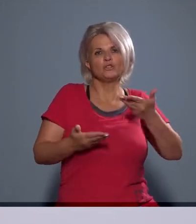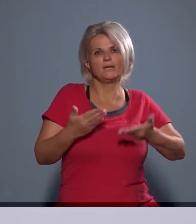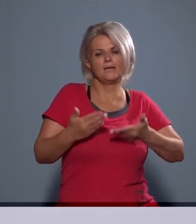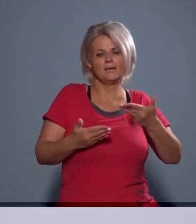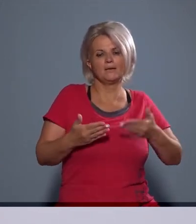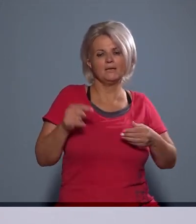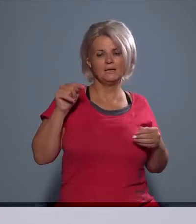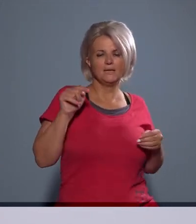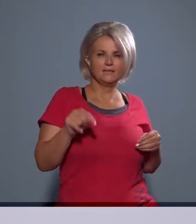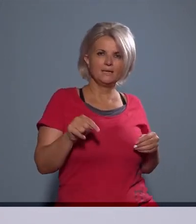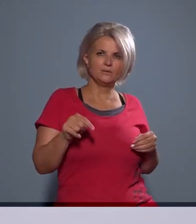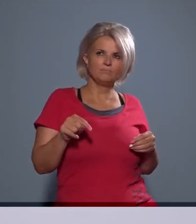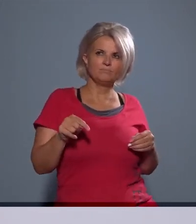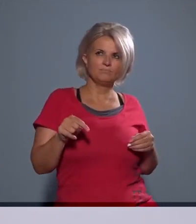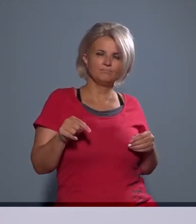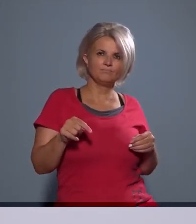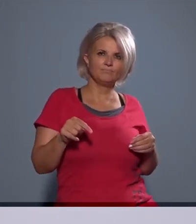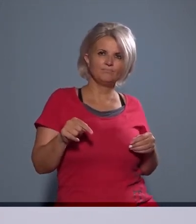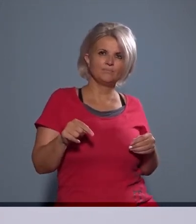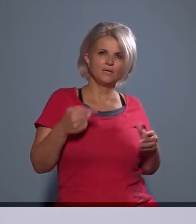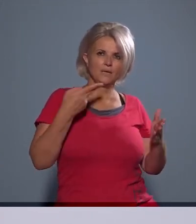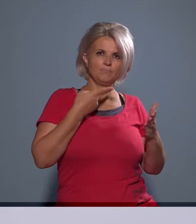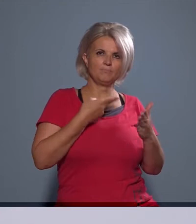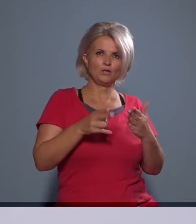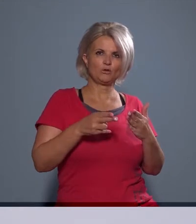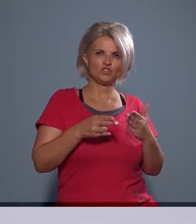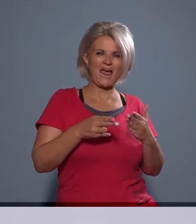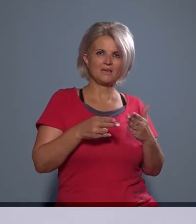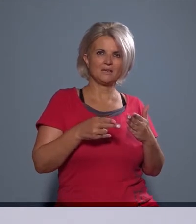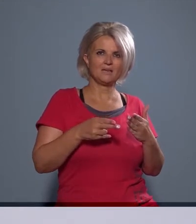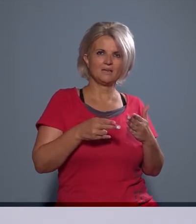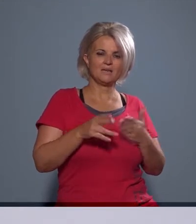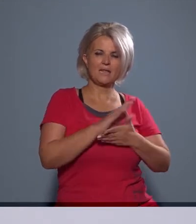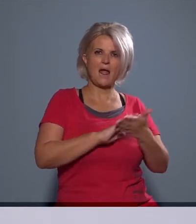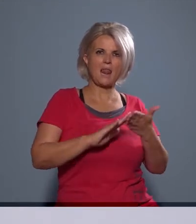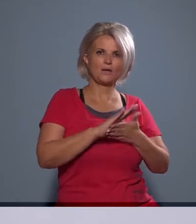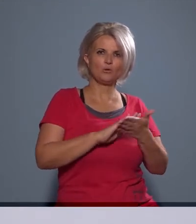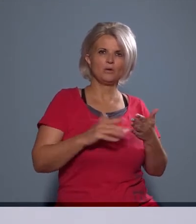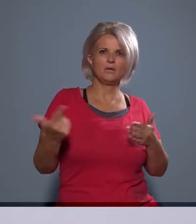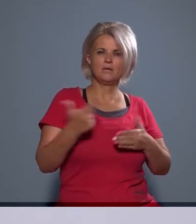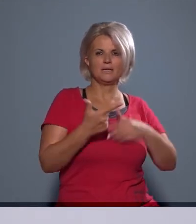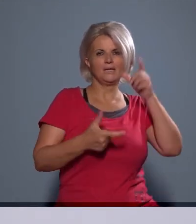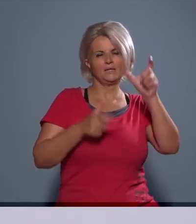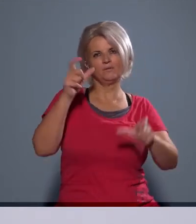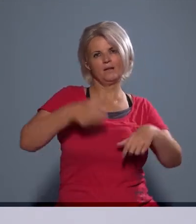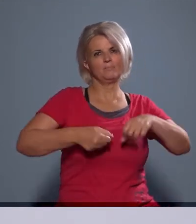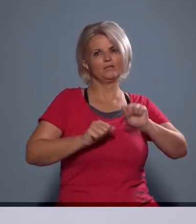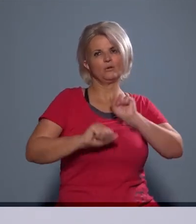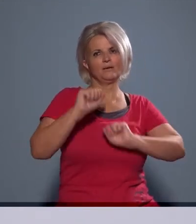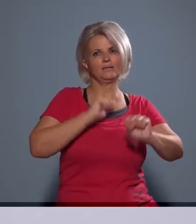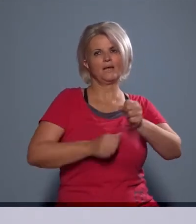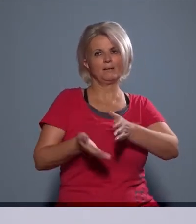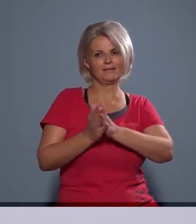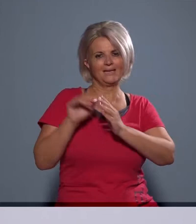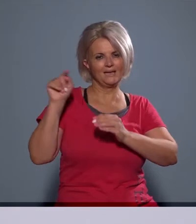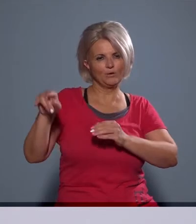egyrészt egy kvázi bírósági jellegű, ugye a kétfél, birtokvédelmet kérő és a